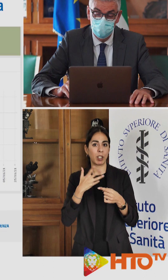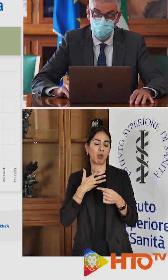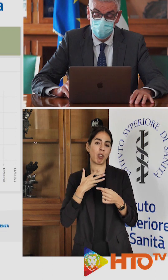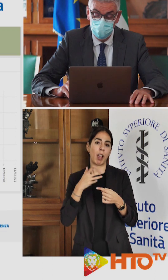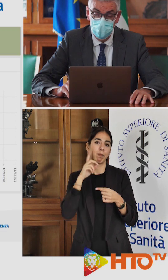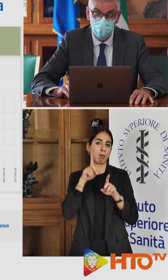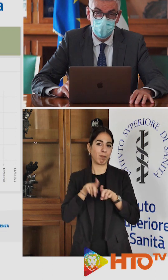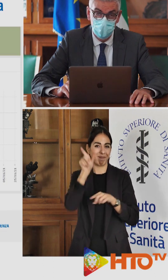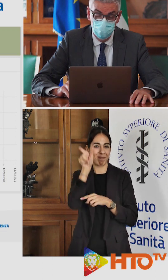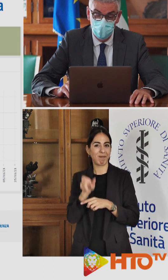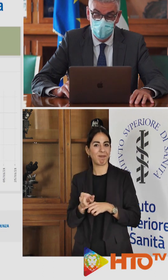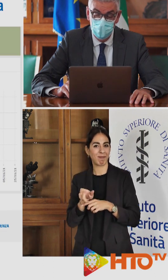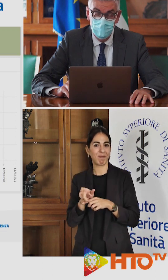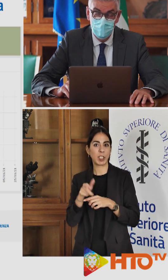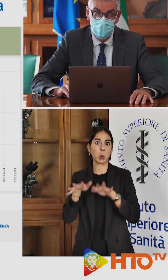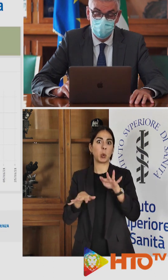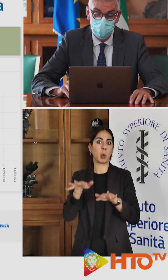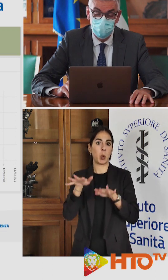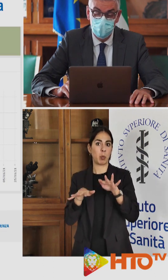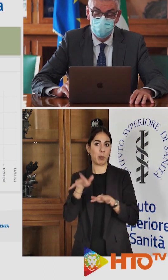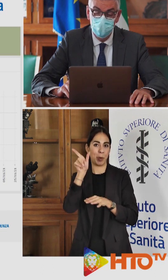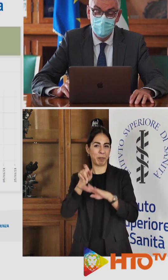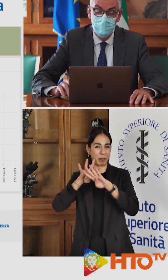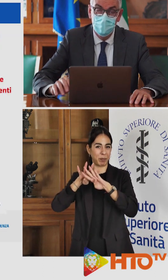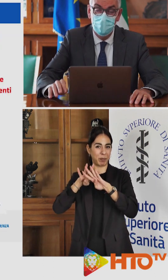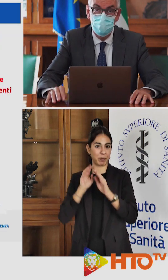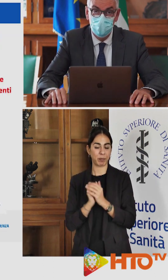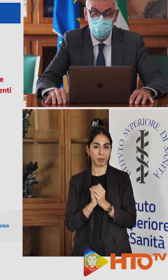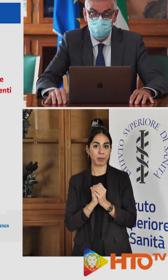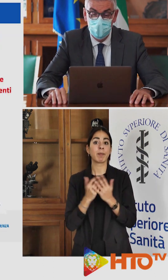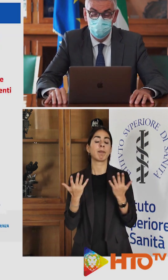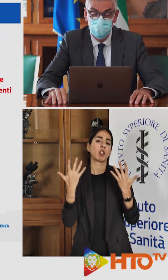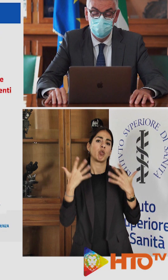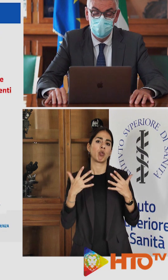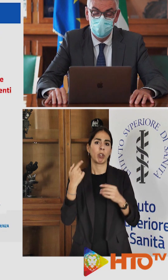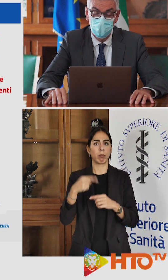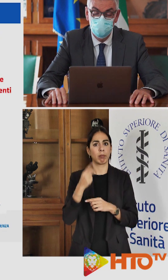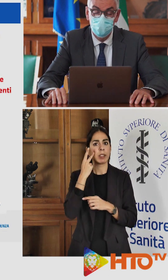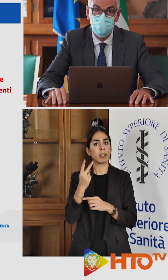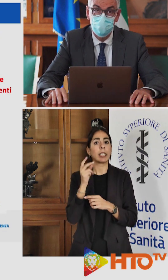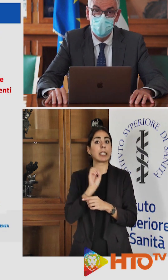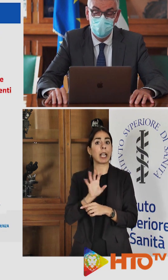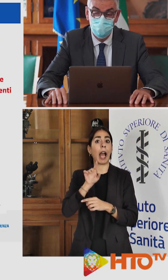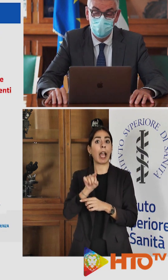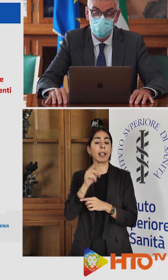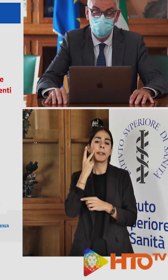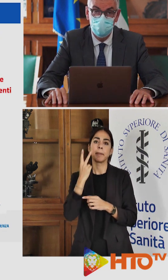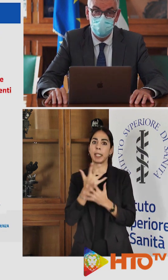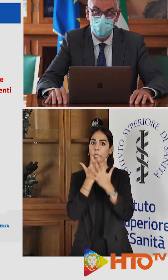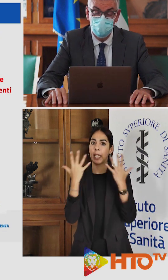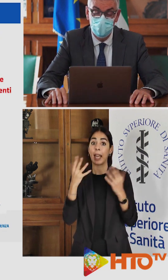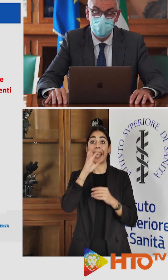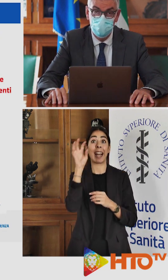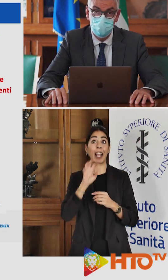da instabilità e quindi hanno quella parte retinata, ma già da questa slide potete vedere che in quasi tutte le regioni